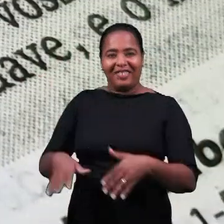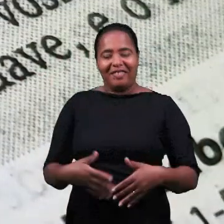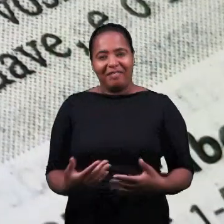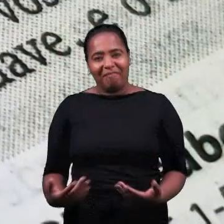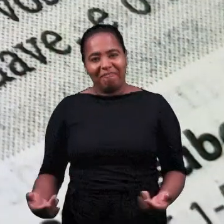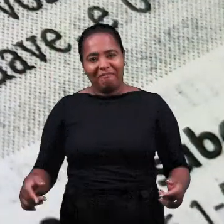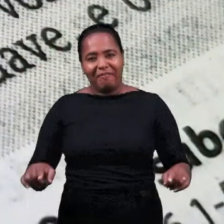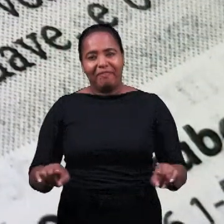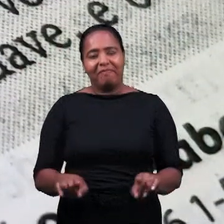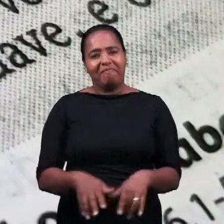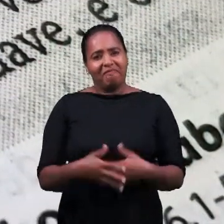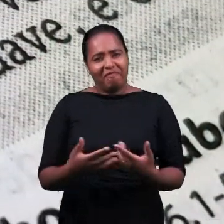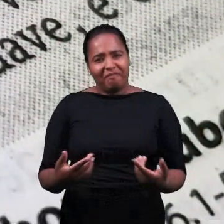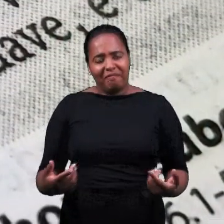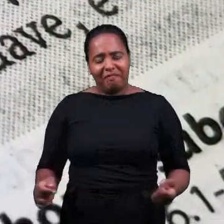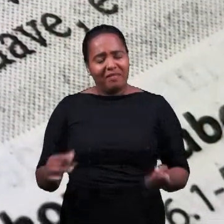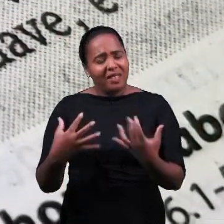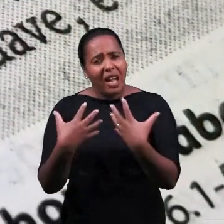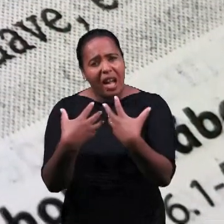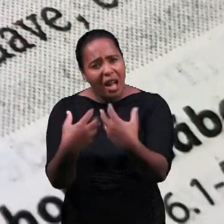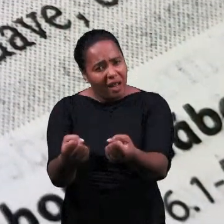приди приди